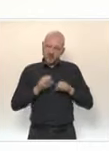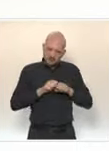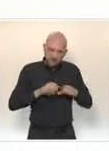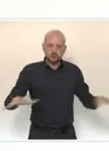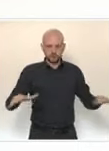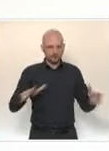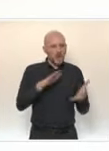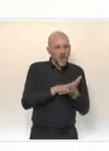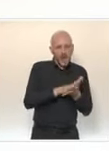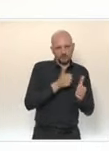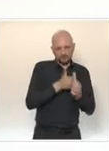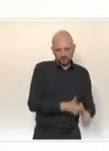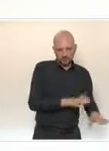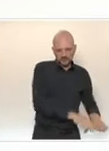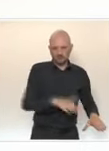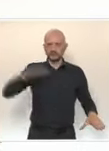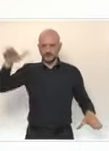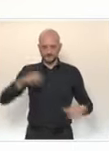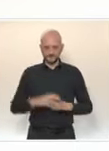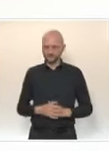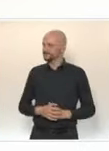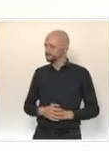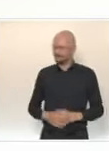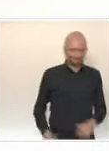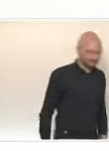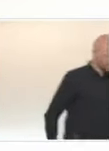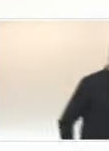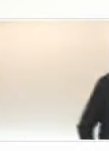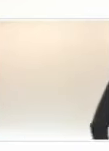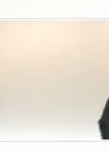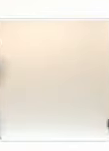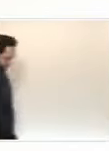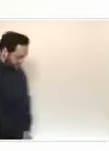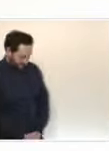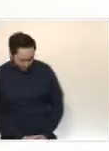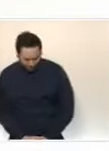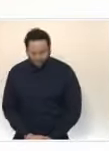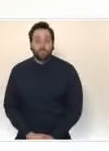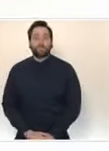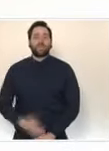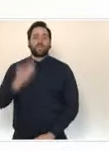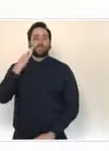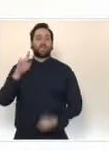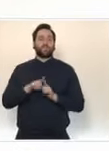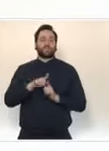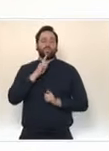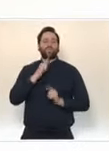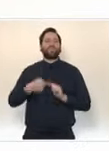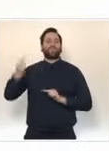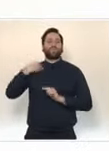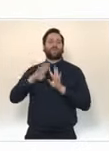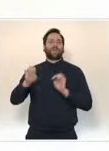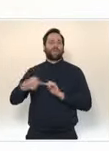en fonction des âges des élèves. Je vous rappelle aussi que depuis le week-end dernier, la vaccination des personnels enseignants et de la